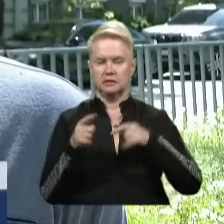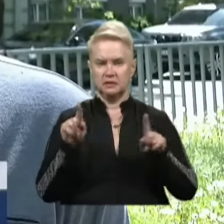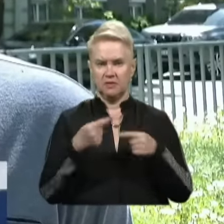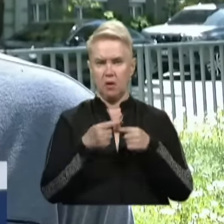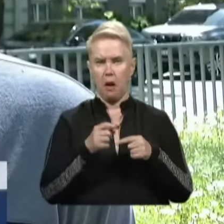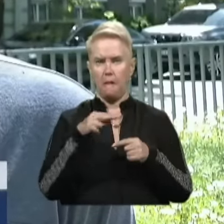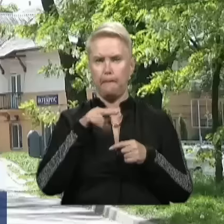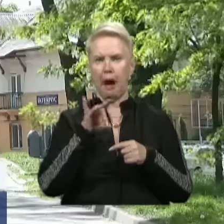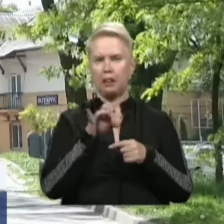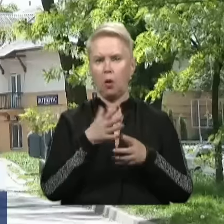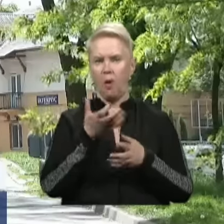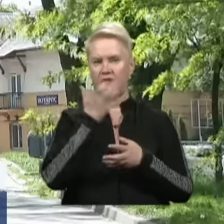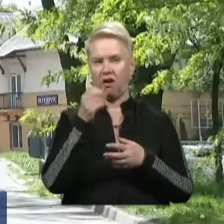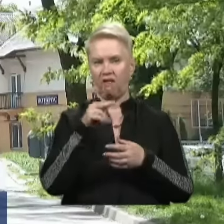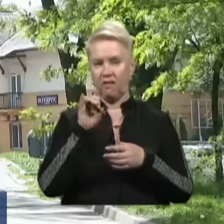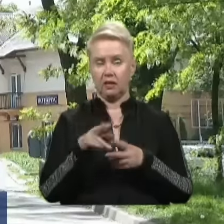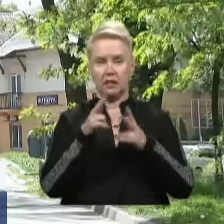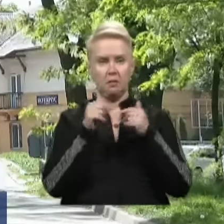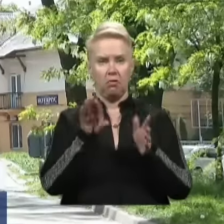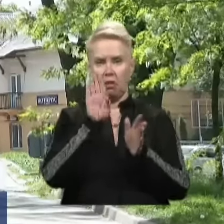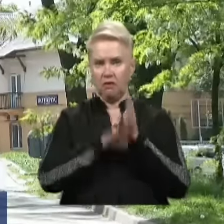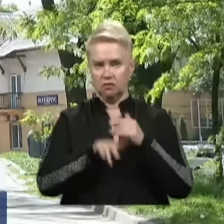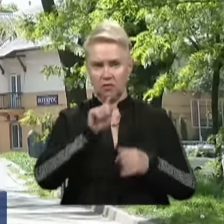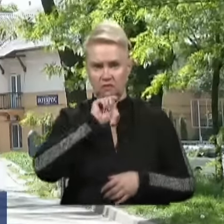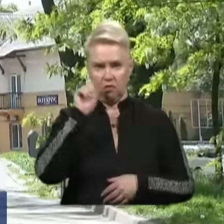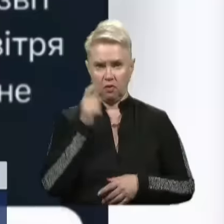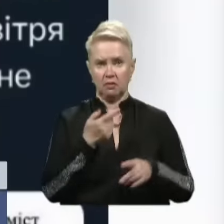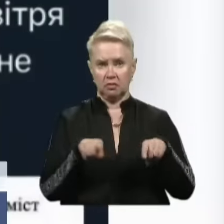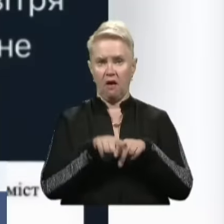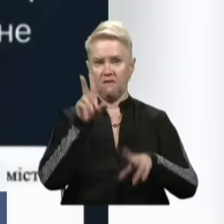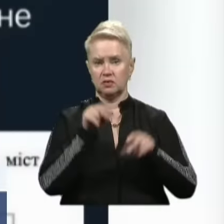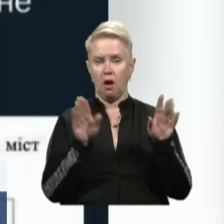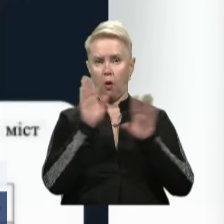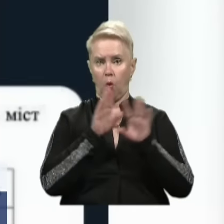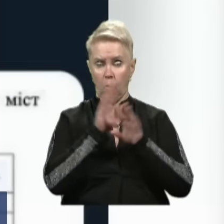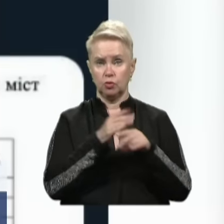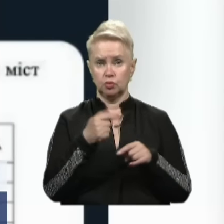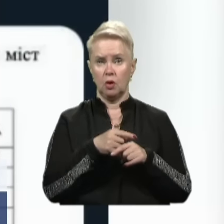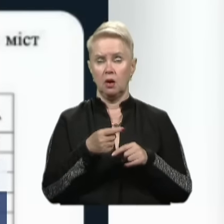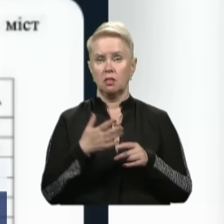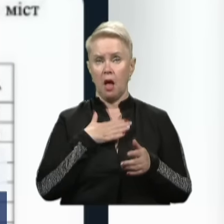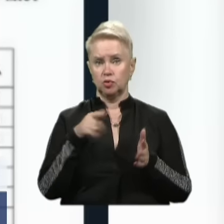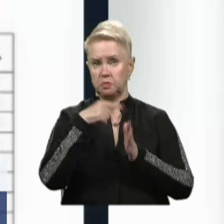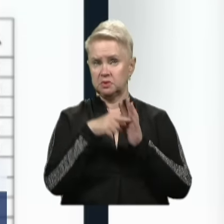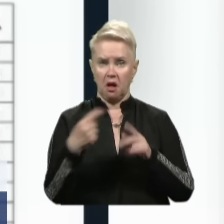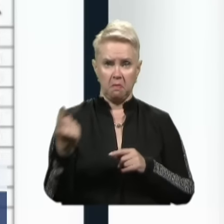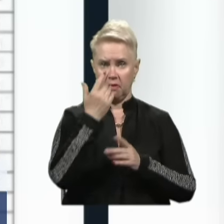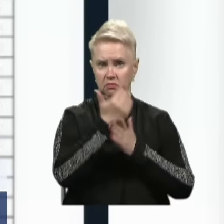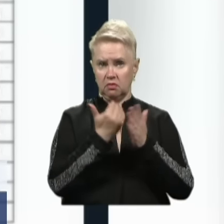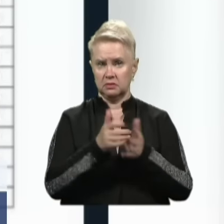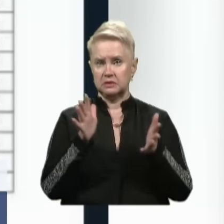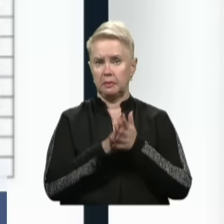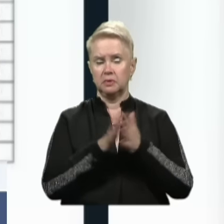той же самий парниковий ефект. У Дніпрі ситуація найгірша в Україні, а принаймні так вважають екологи. Адже поставило наше місто першим в топі